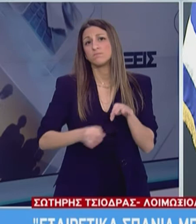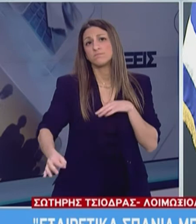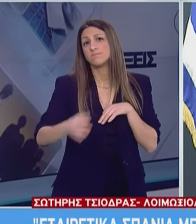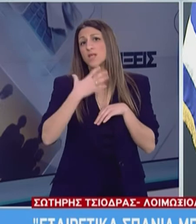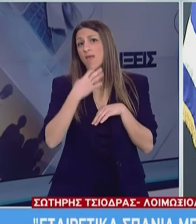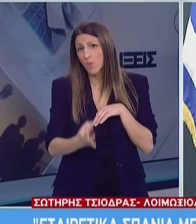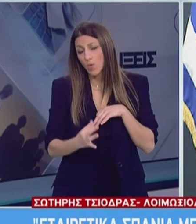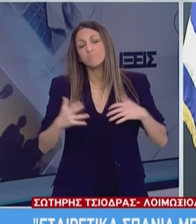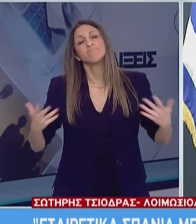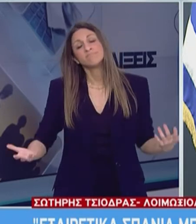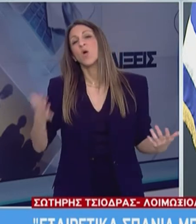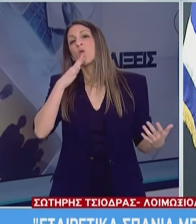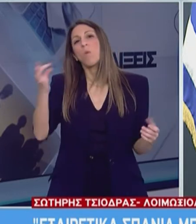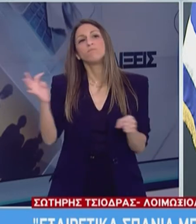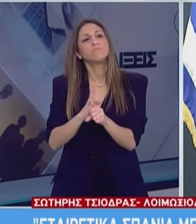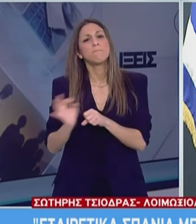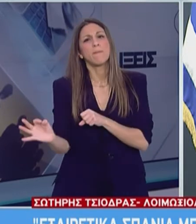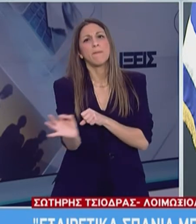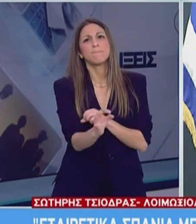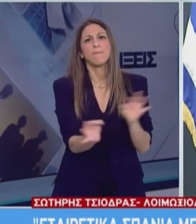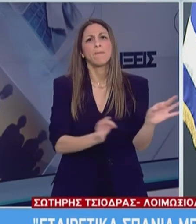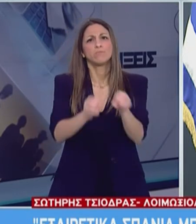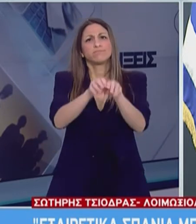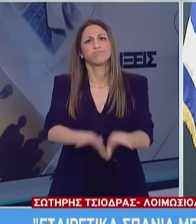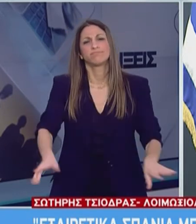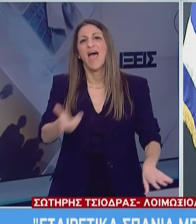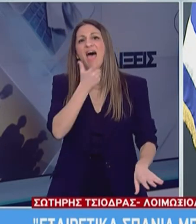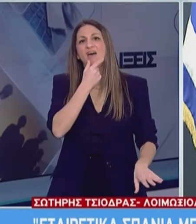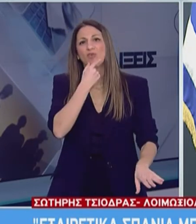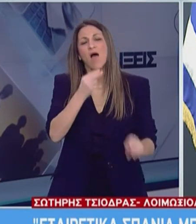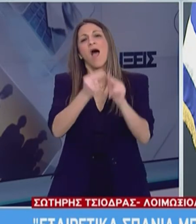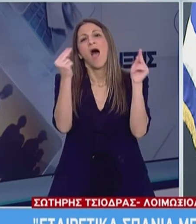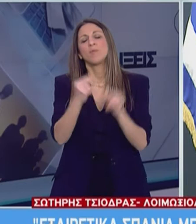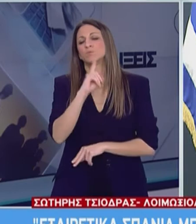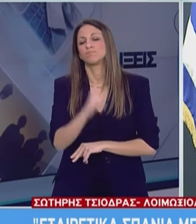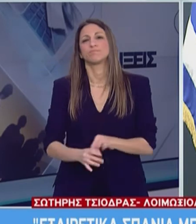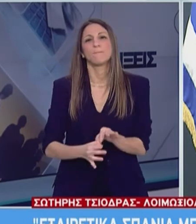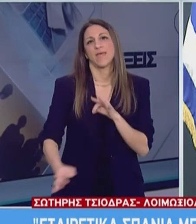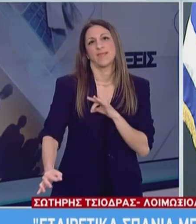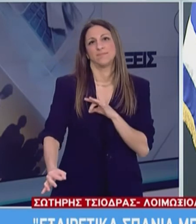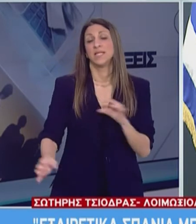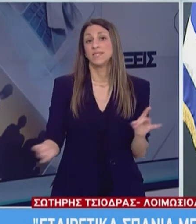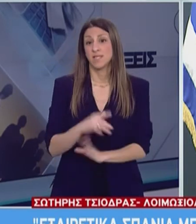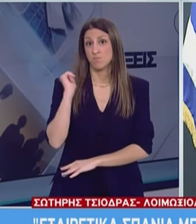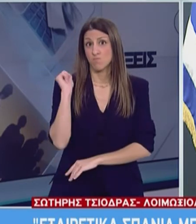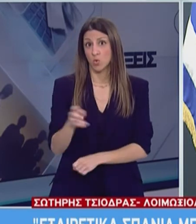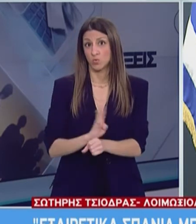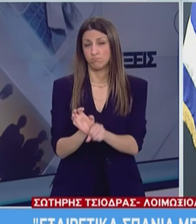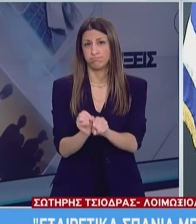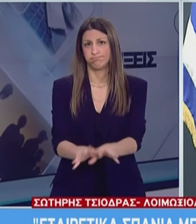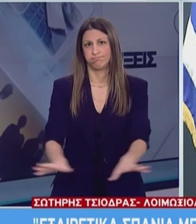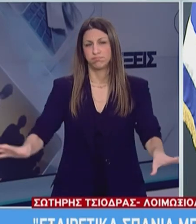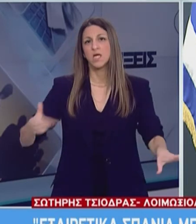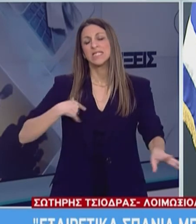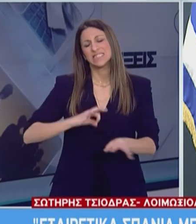ακριβώς αυτή η δυνατότητα του Ιού να κολλάμε όλοι και γρήγορα να διασπείρεται. Αν τον αφήναμε να τρέξει σε εισαγωγικά στην κυριολεξία θα μας